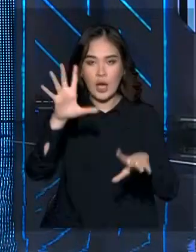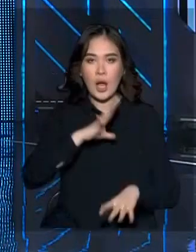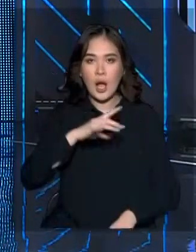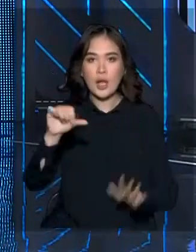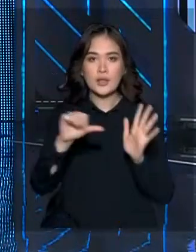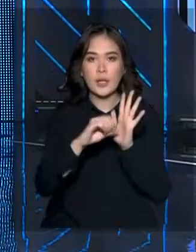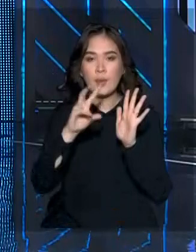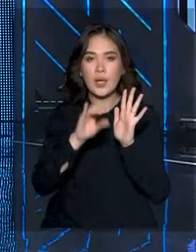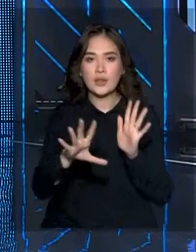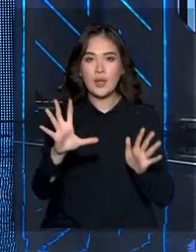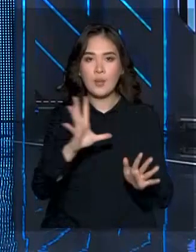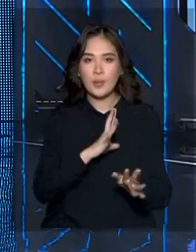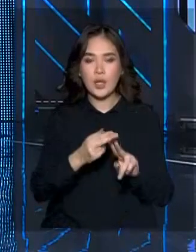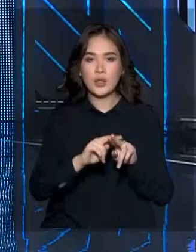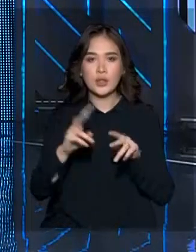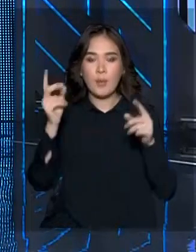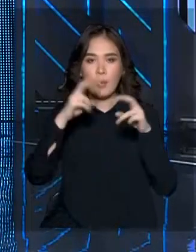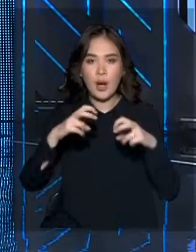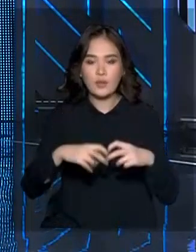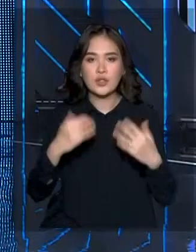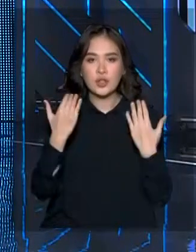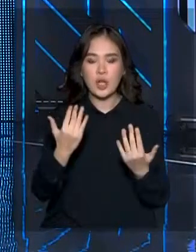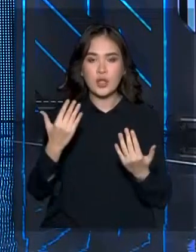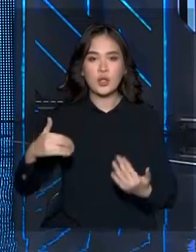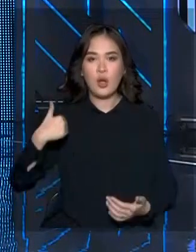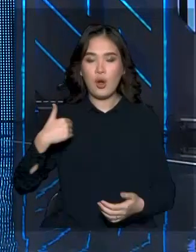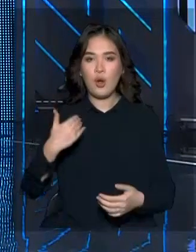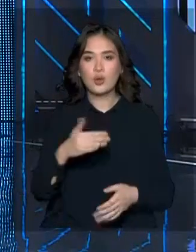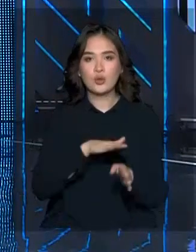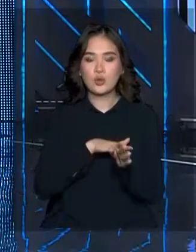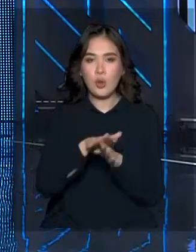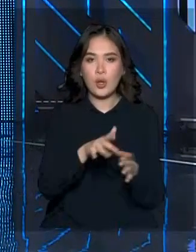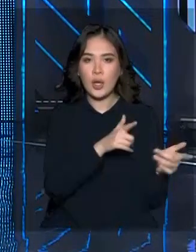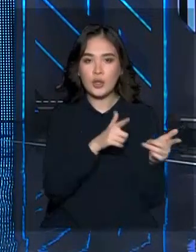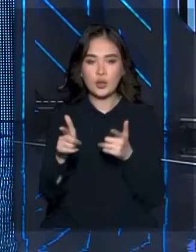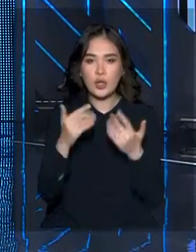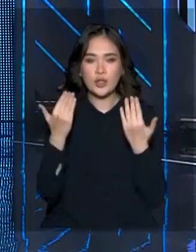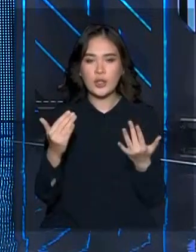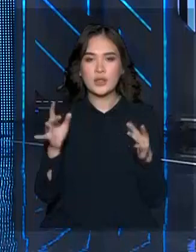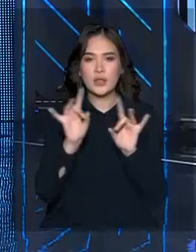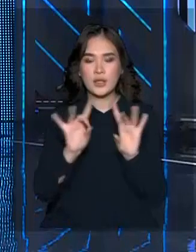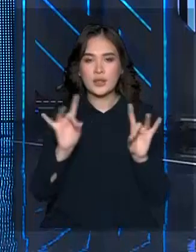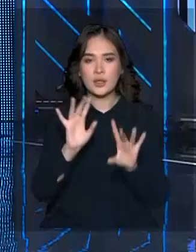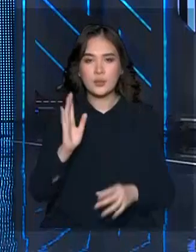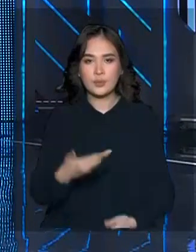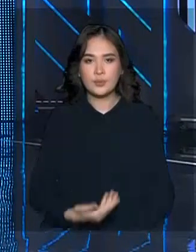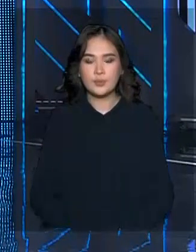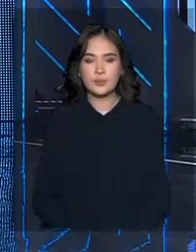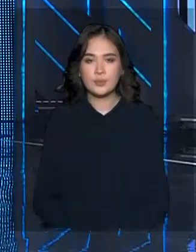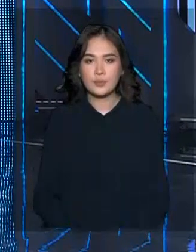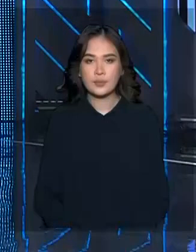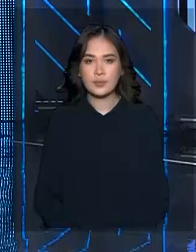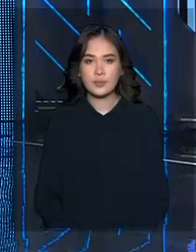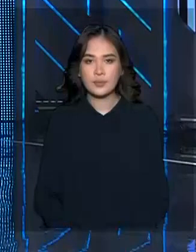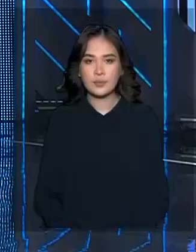Алты жыл бойы сынақтан өткізген дүниесі қазіргі таңда қолданысқа енуге толықтай дайын. Тақырыпты үңірдегі әріптесіміз Нұржан Қадыра әлдар